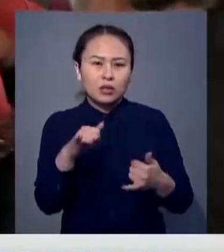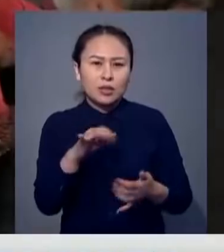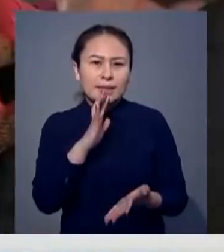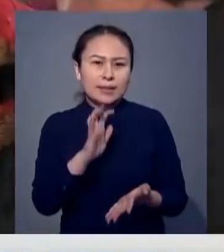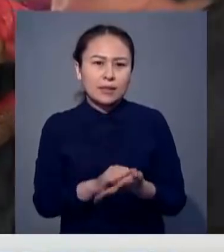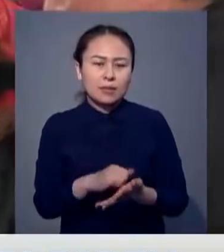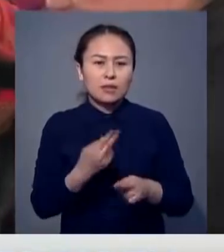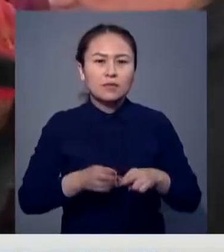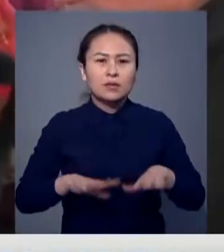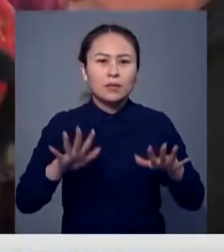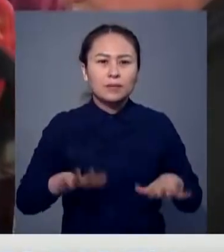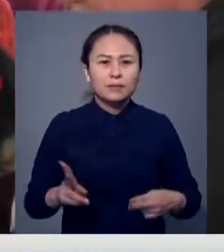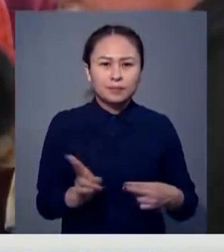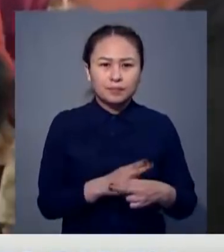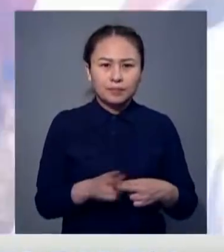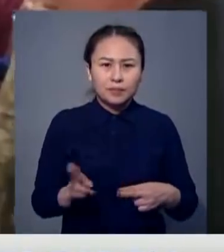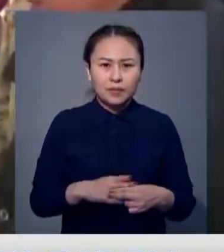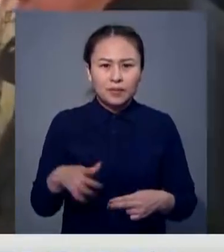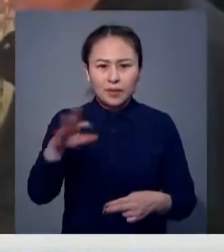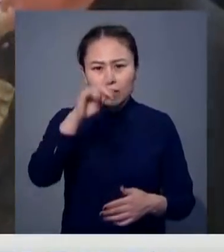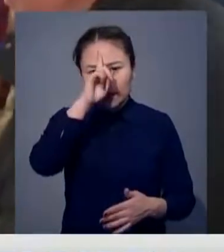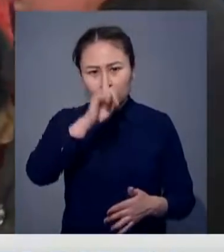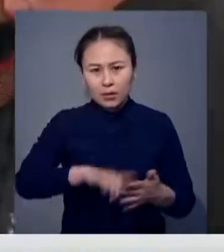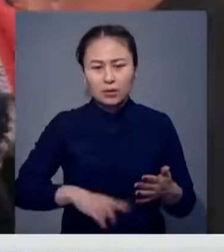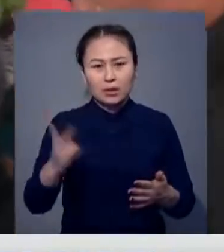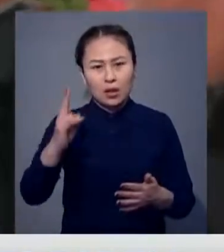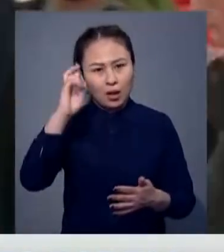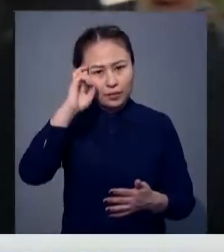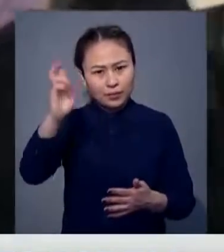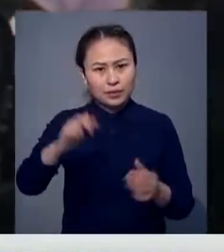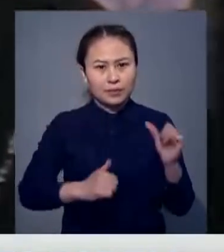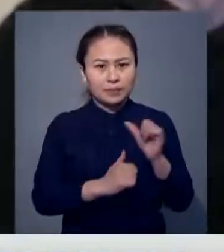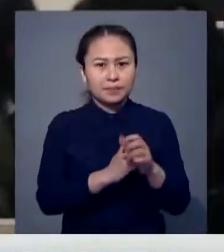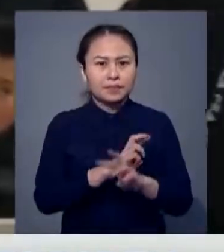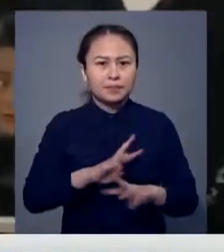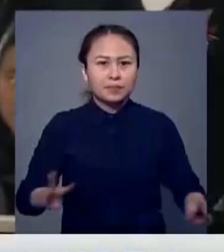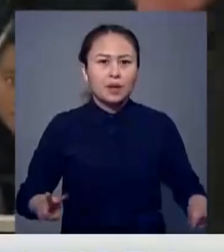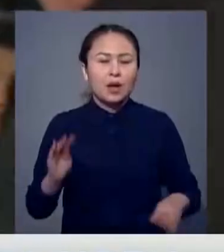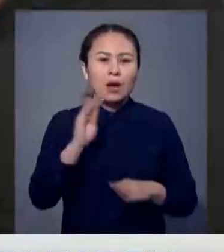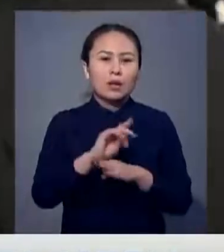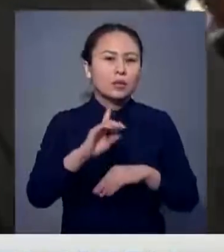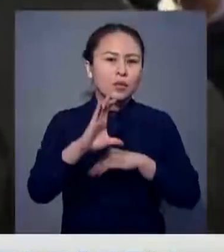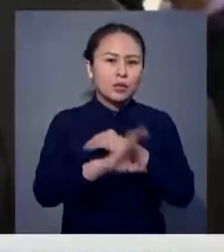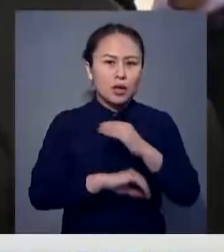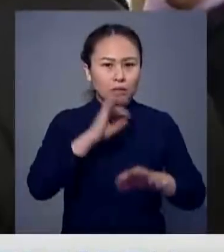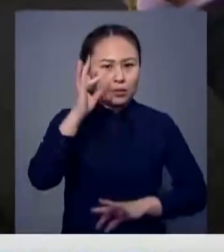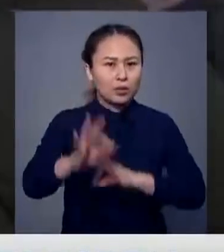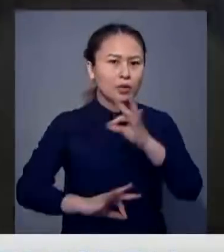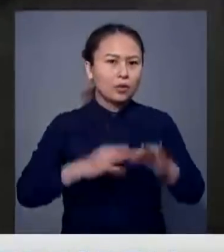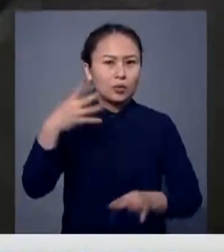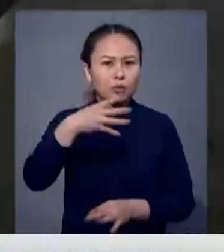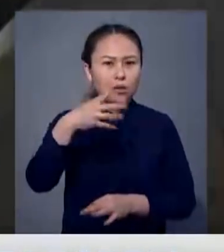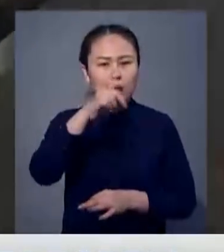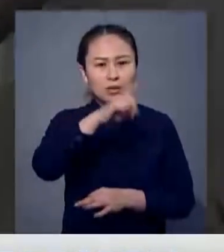Бастысы арындатушылыққа бой алдырмай бейлікке сенім артуға жеттеді Пірмер министердің орынбасары. Айта етек, соңғы